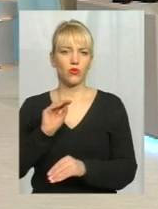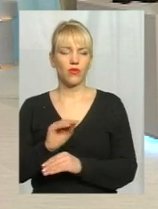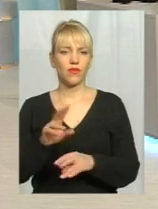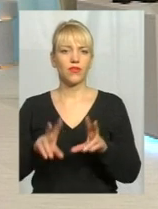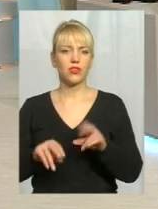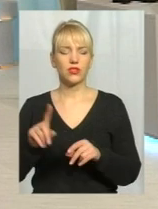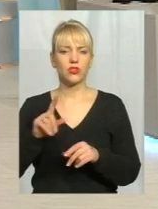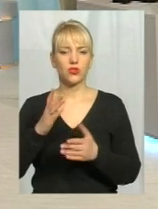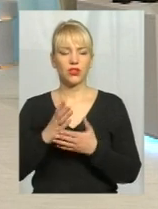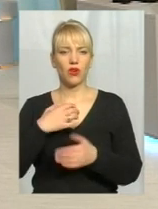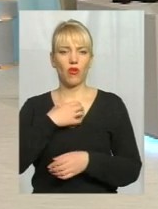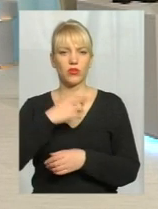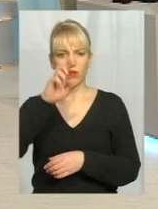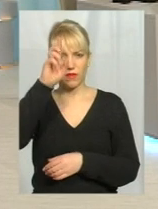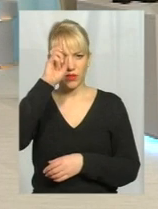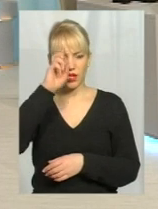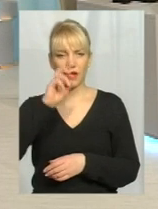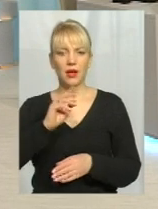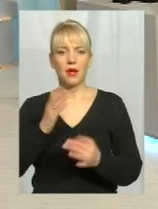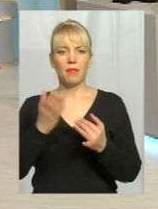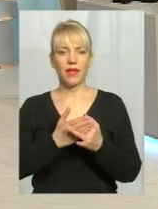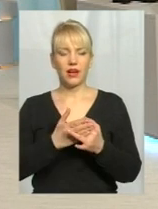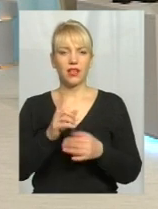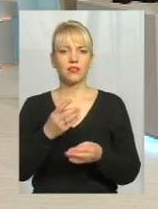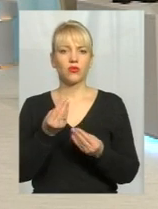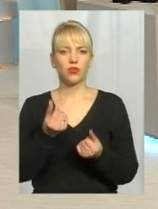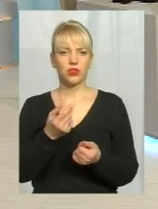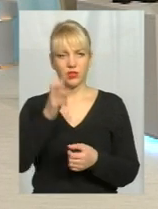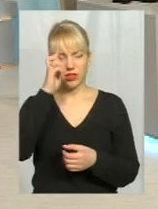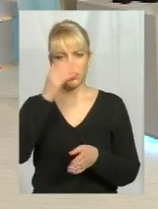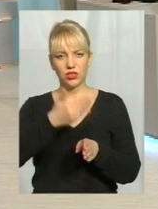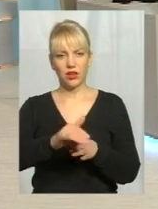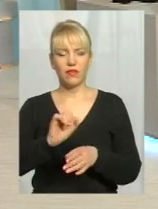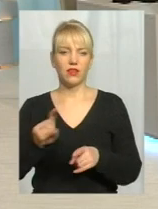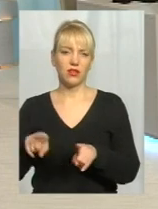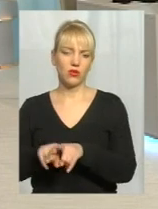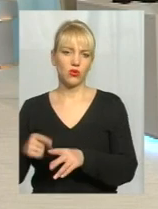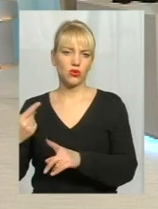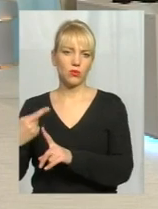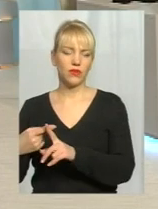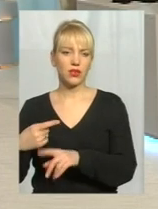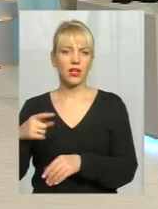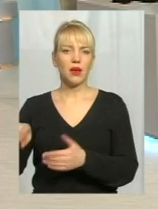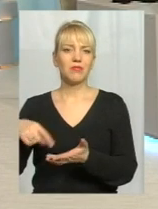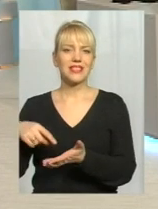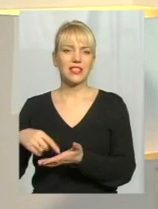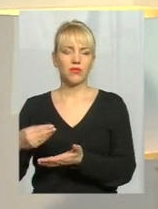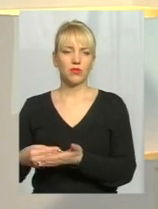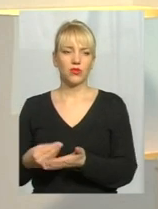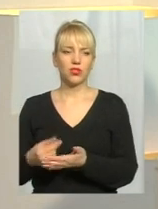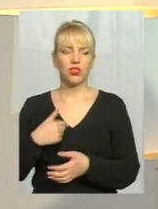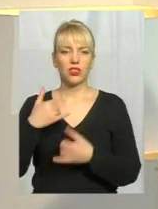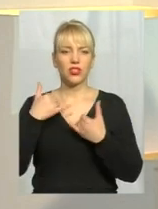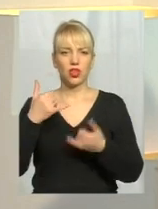то, що є основна пільга, яка може надаватися за рахунок державних коштів, ну і додаткові за рахунок місцевої. Нагадаю, шановні глядачі, ми